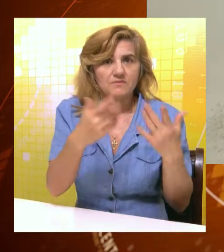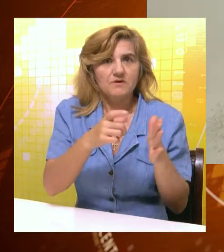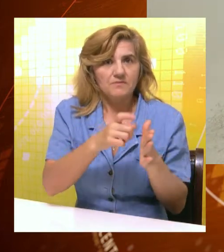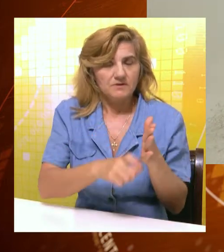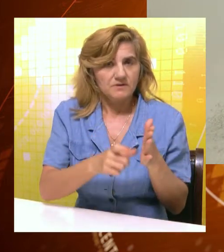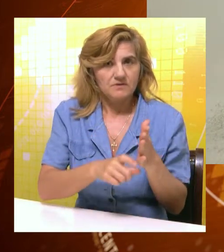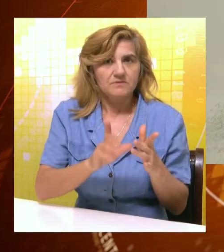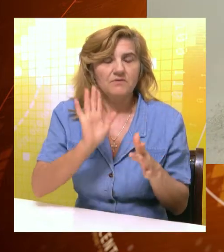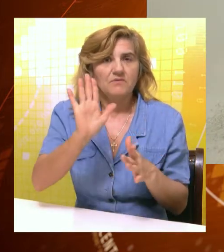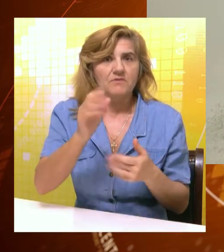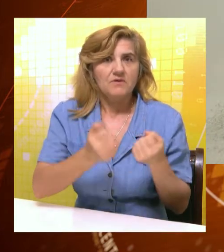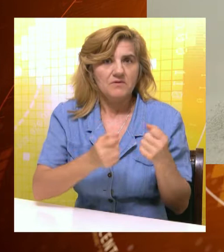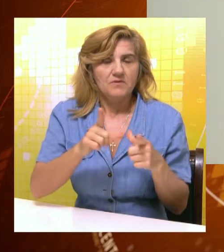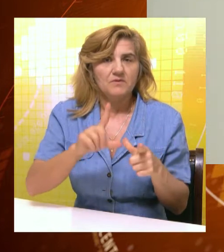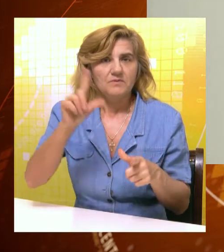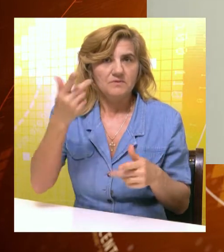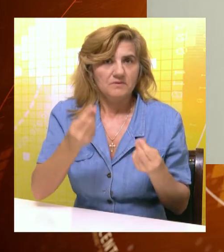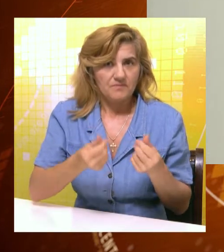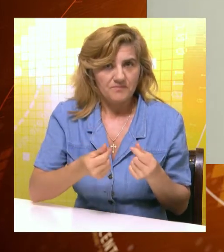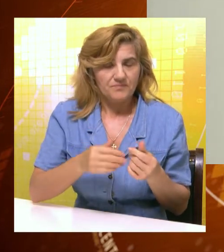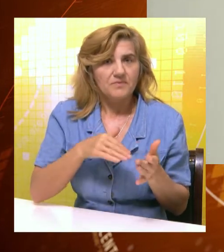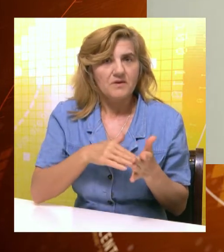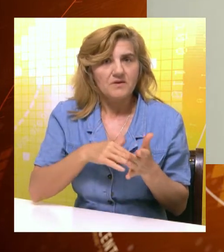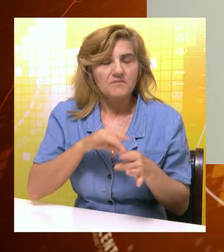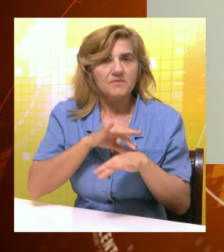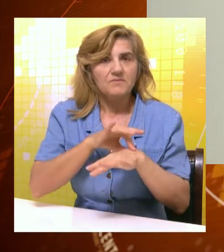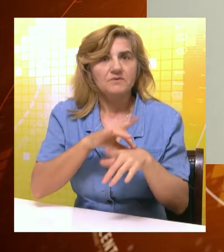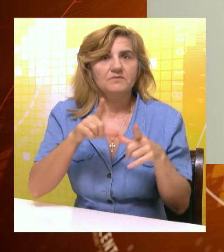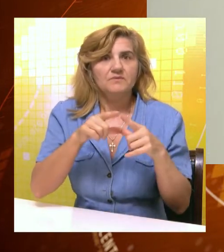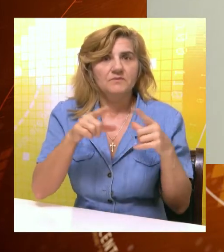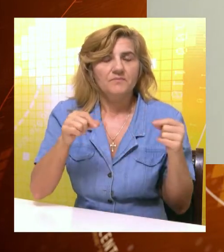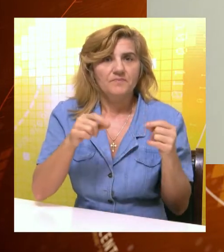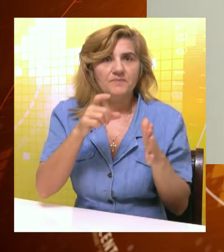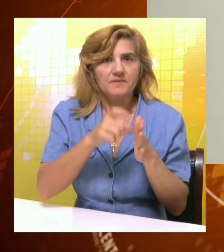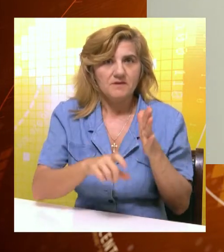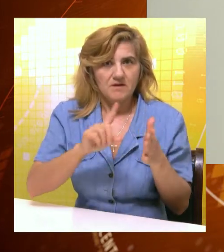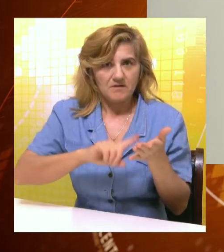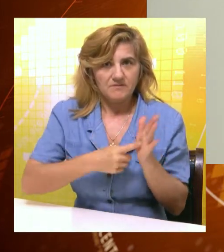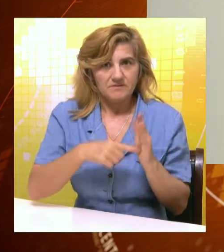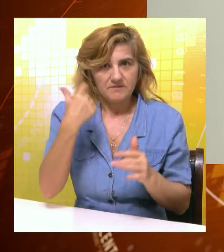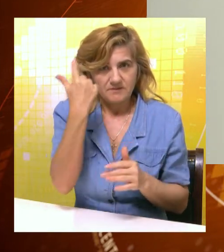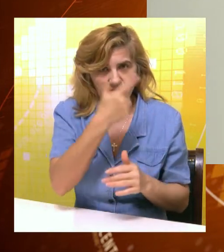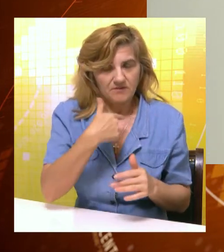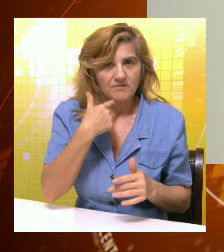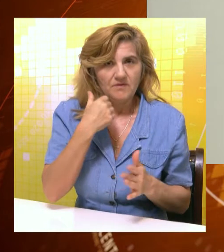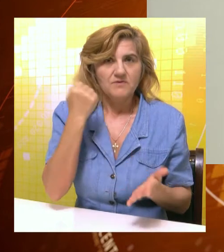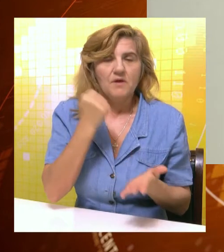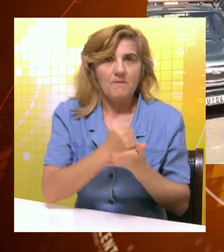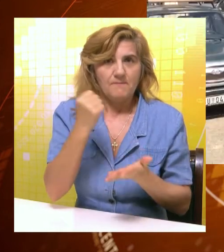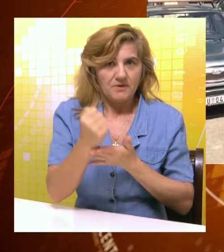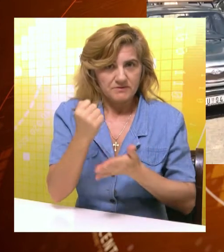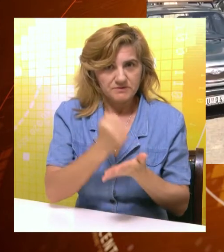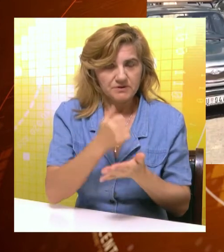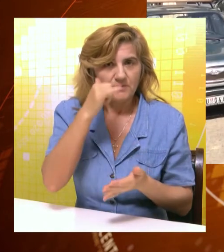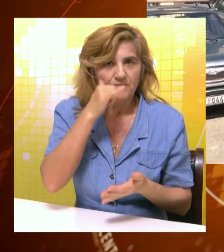dozvola za upravljanje tuđim motornim vozilom u inostranstvu. Potrebno je preložiti ličnu kartu i saobraćenu dozvolu vlasnika automobila, pasoš